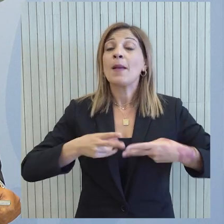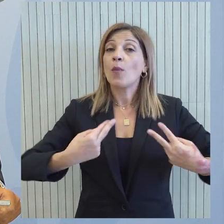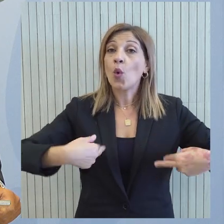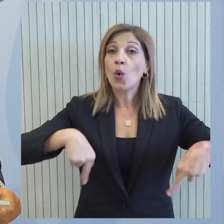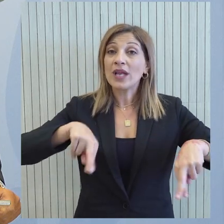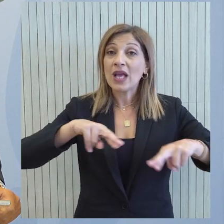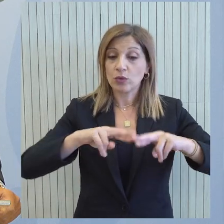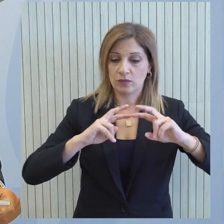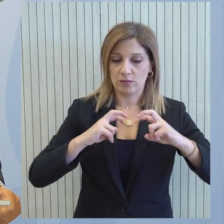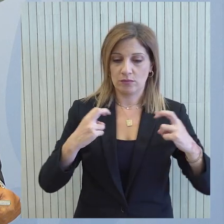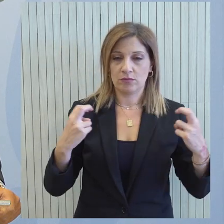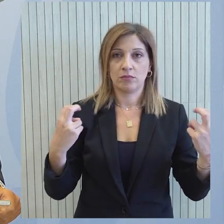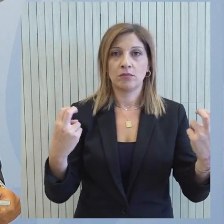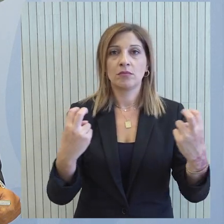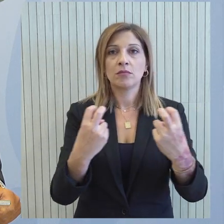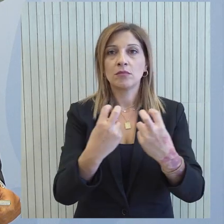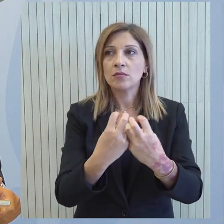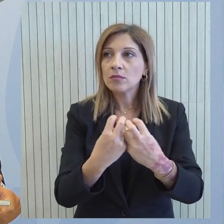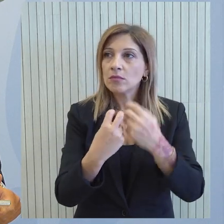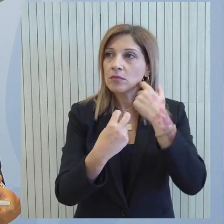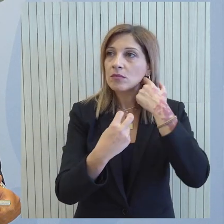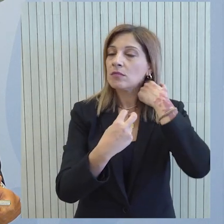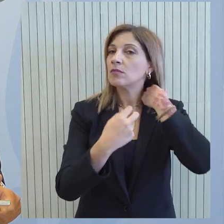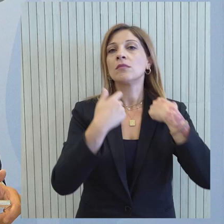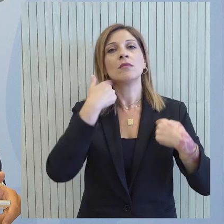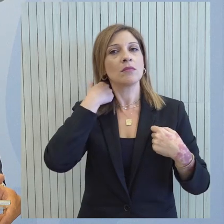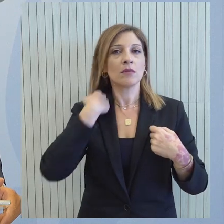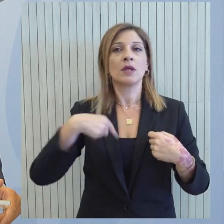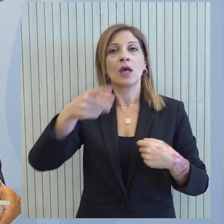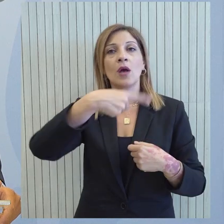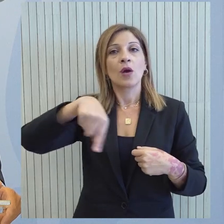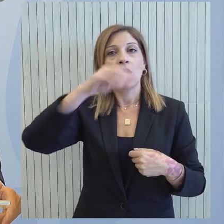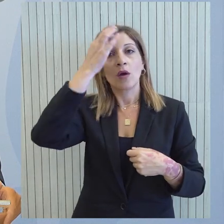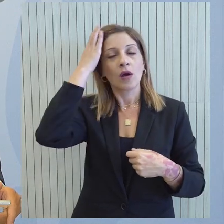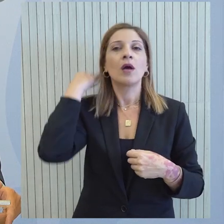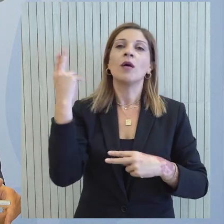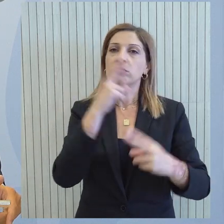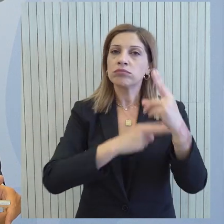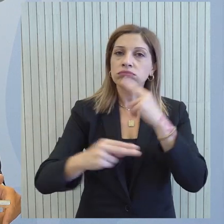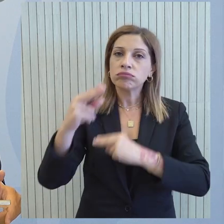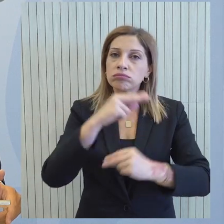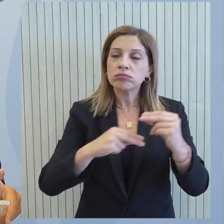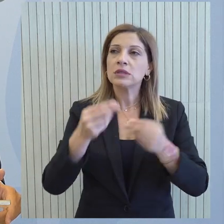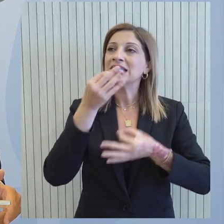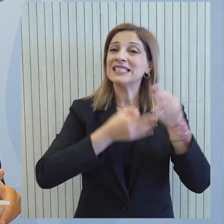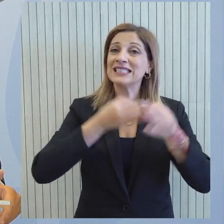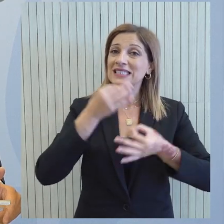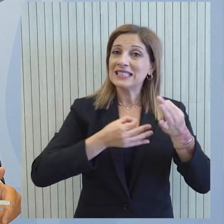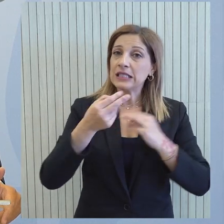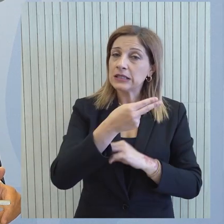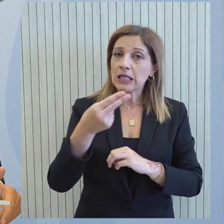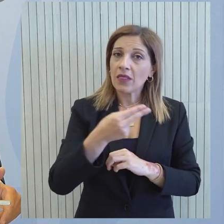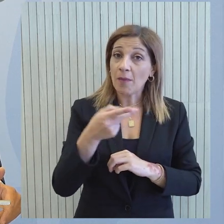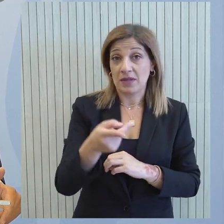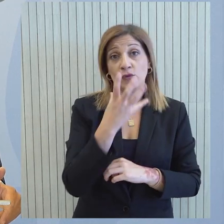στο Υπουργικό Συμβούλιο και αυτό δεν νορίζω αν ήταν πάντα η πρακτική γίνεται μια πολύ επικοδομητική σφαιρική συζήτηση